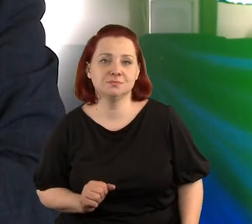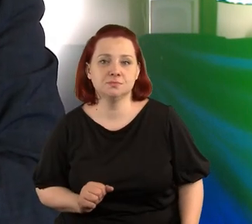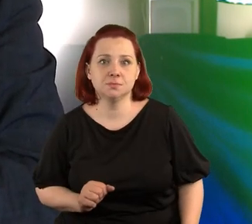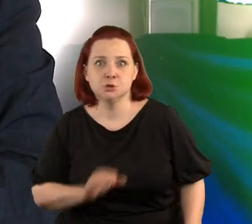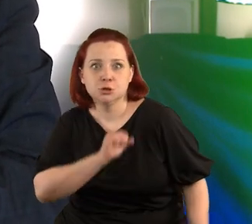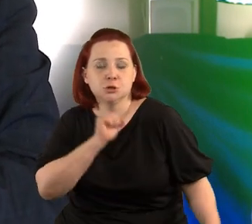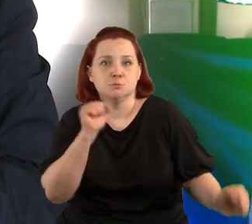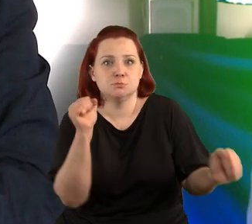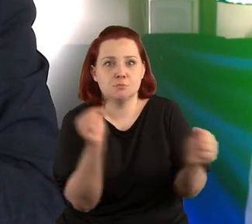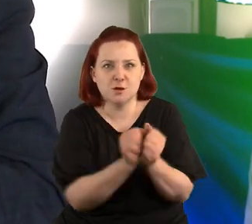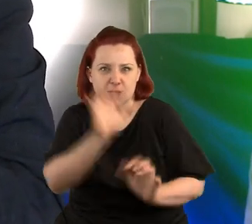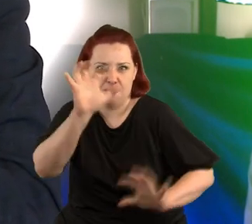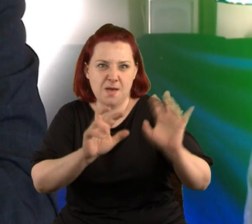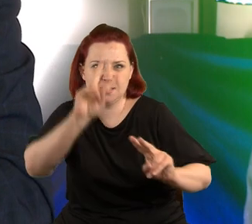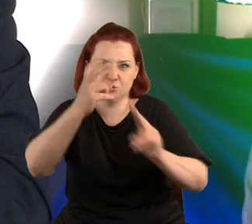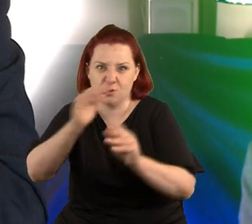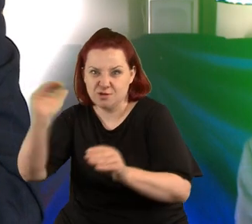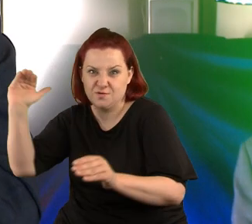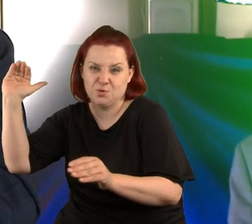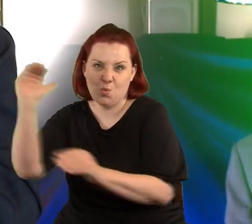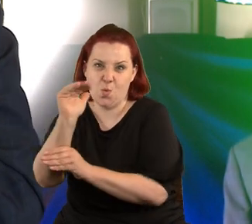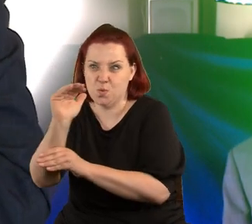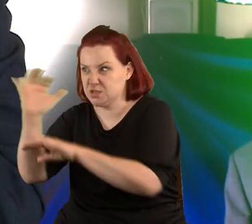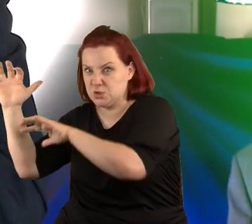Mroźna bestia ze wschodu nadciąga.